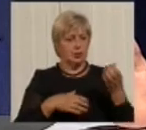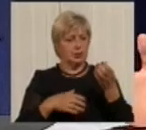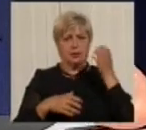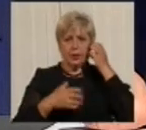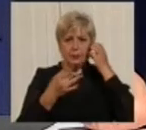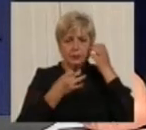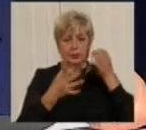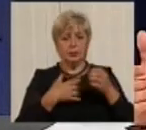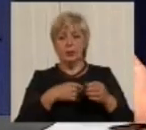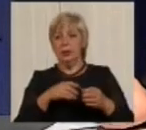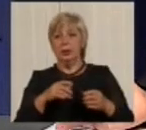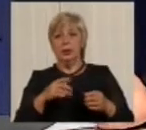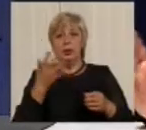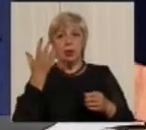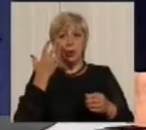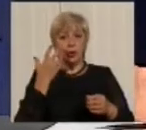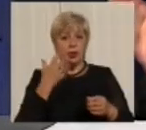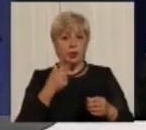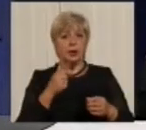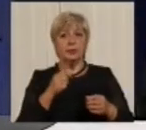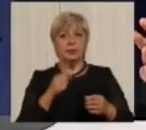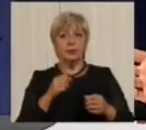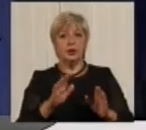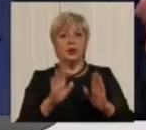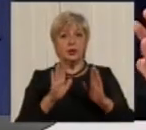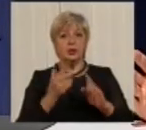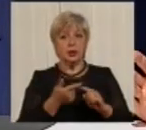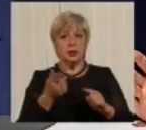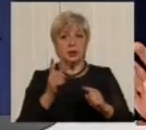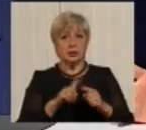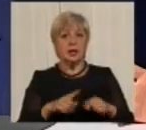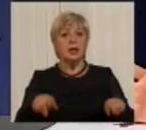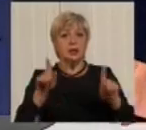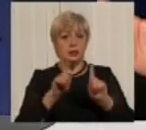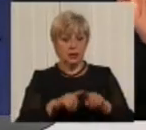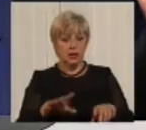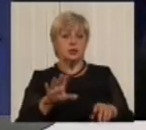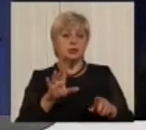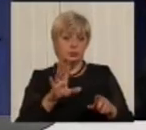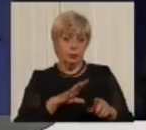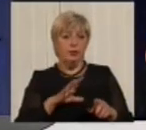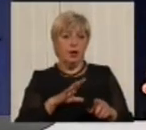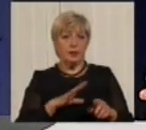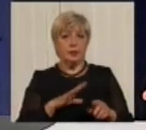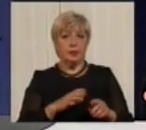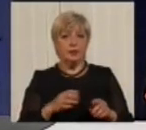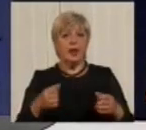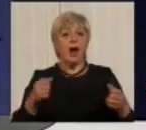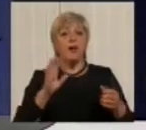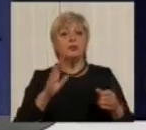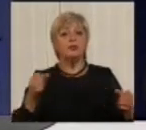сторонам, кого підняти. Хоча це теж було дуже ймовірно. Тобто, в ДТП